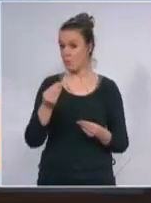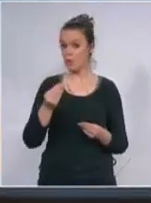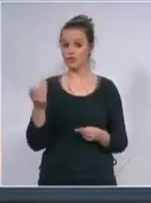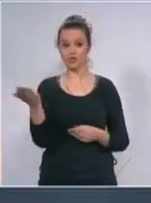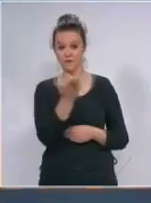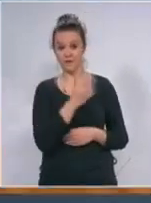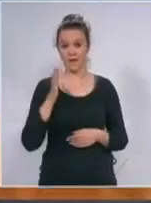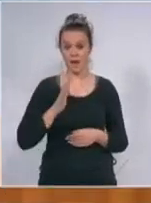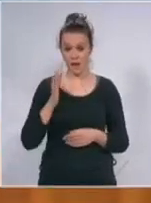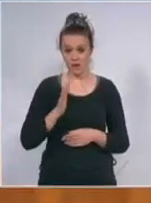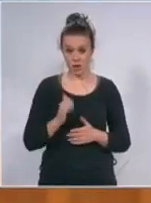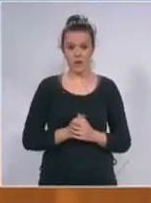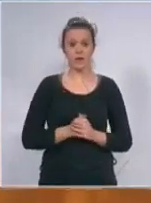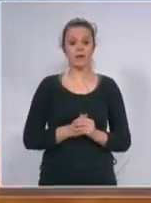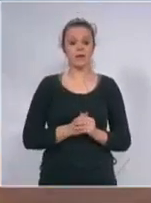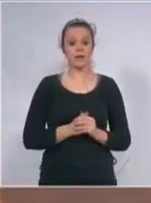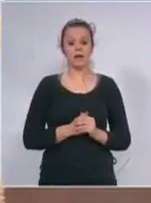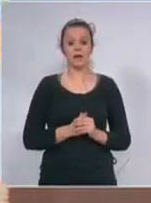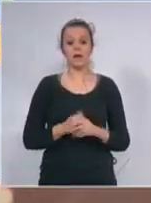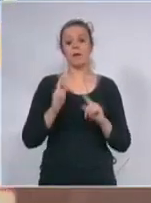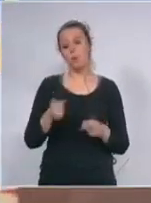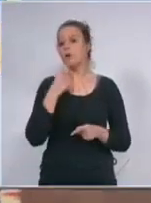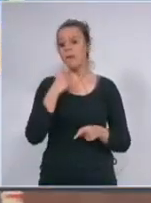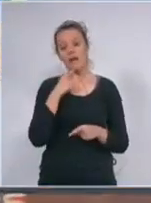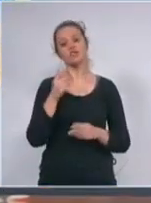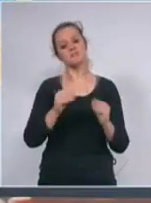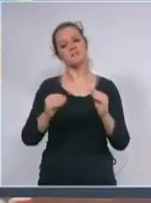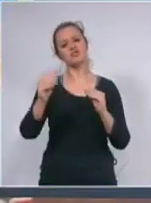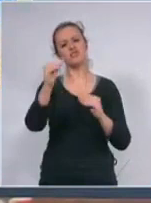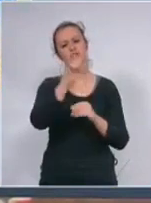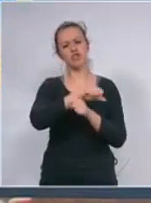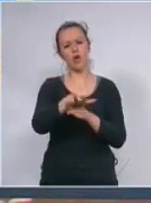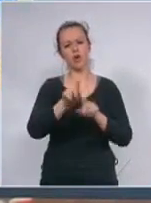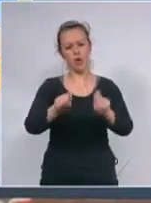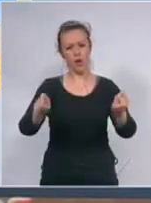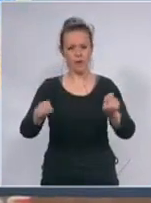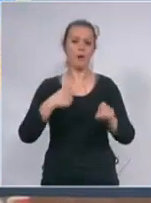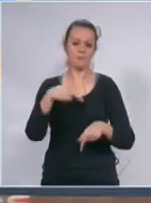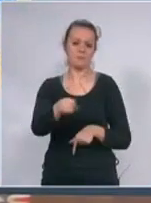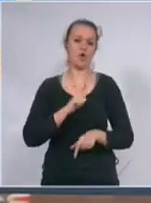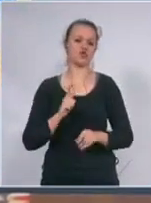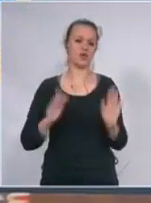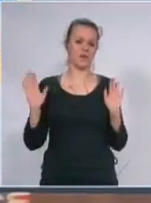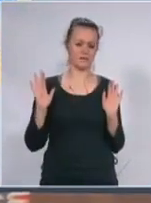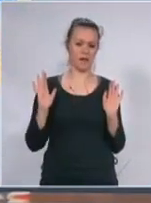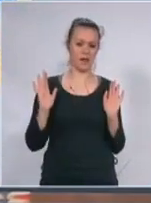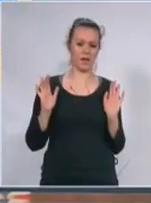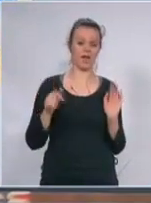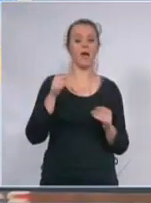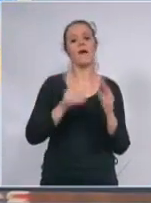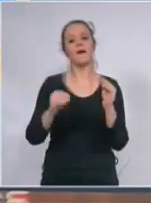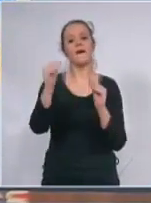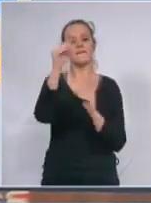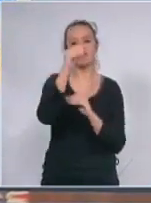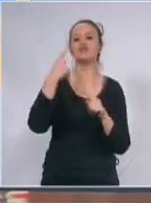kažemo jeste da smo mi ovaj porast oboljevanja očekivali da je on posljedica između ostalog i povećanog ulazka u